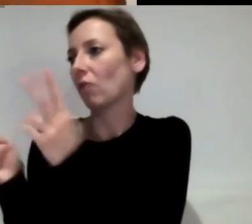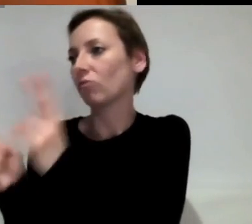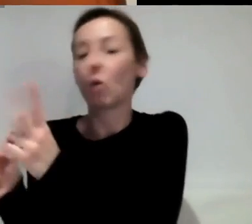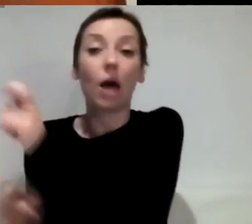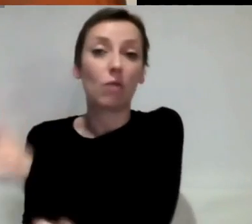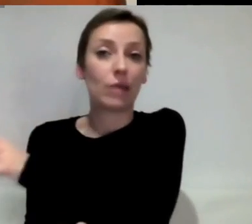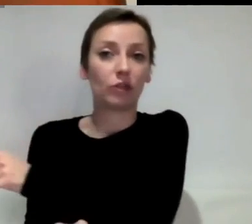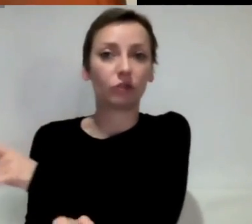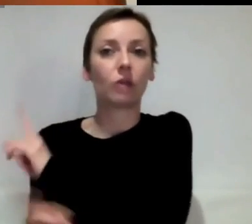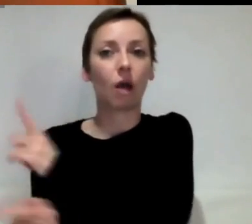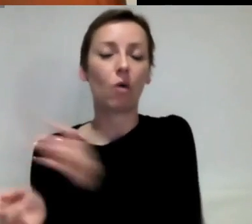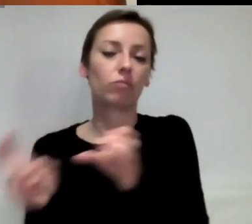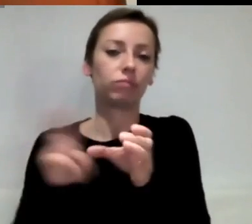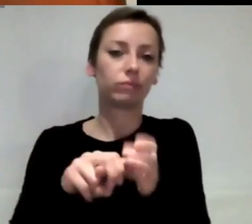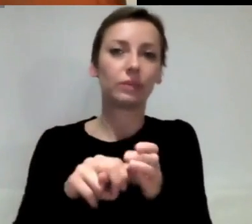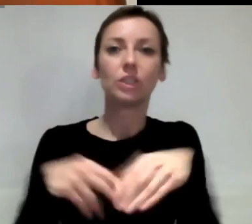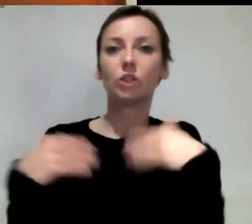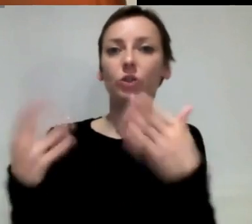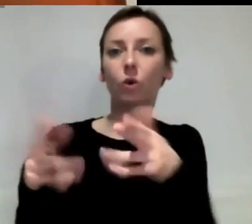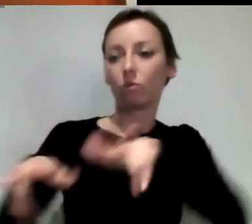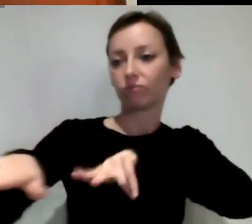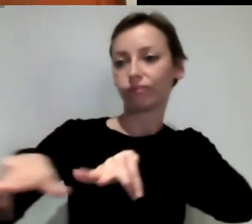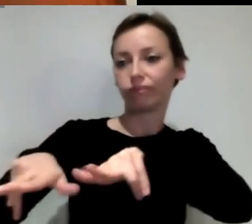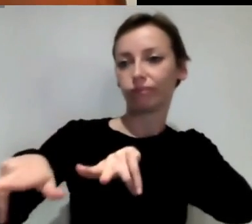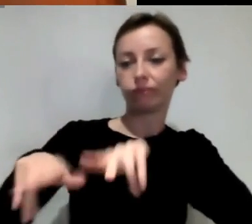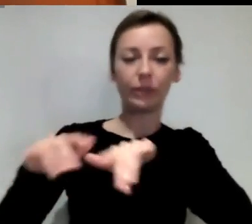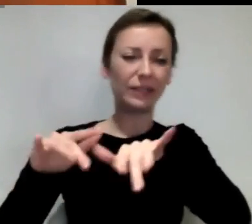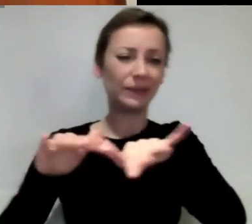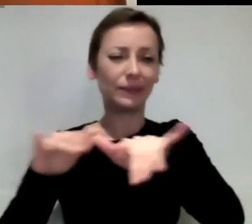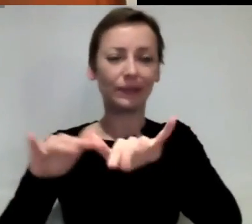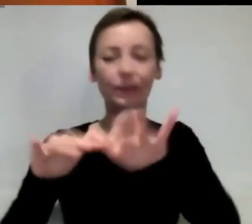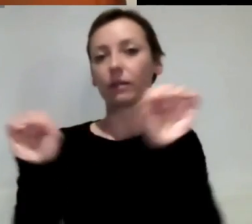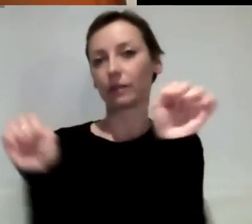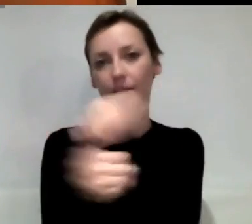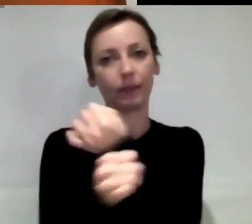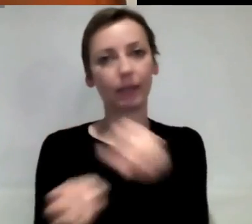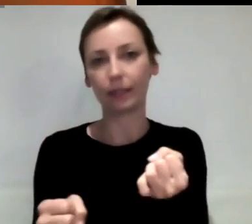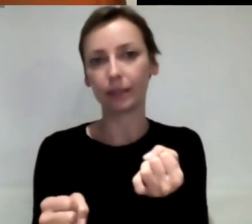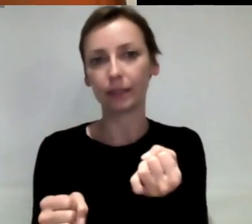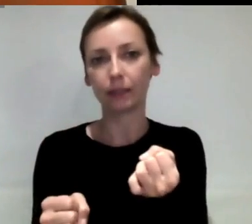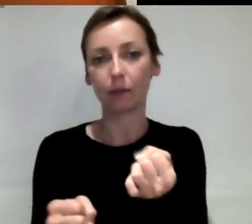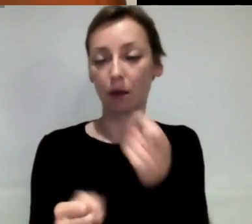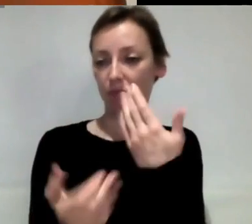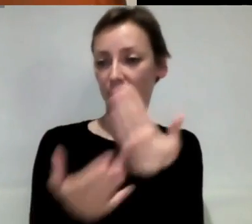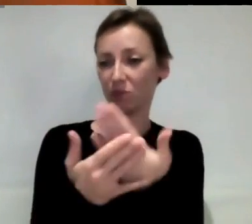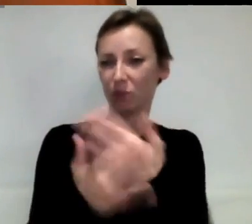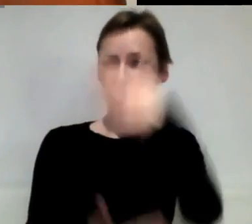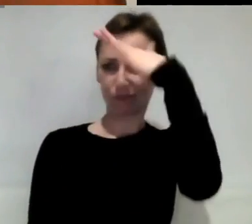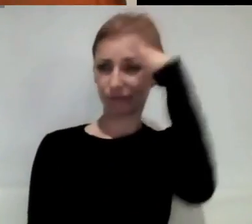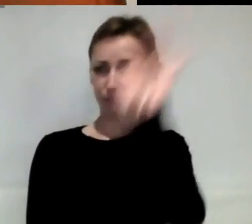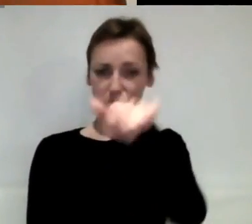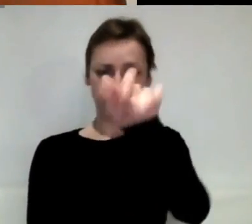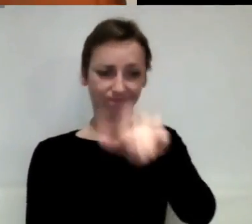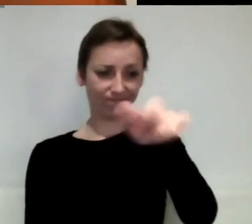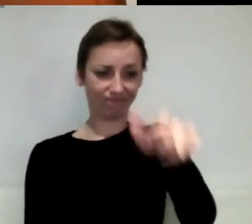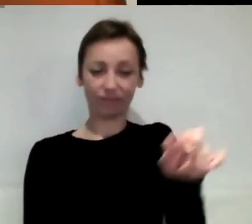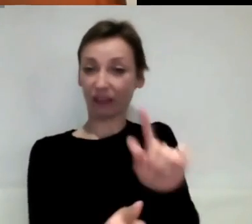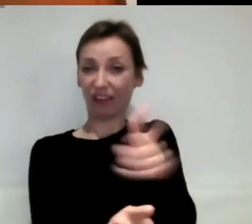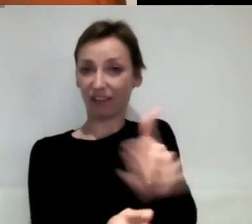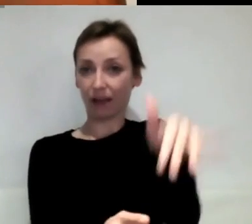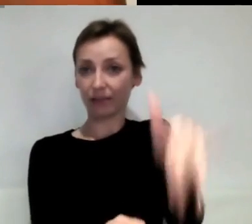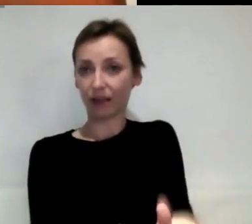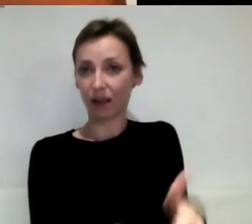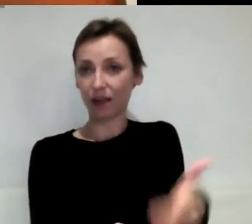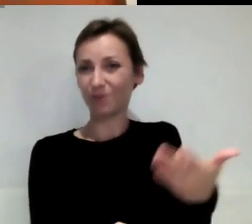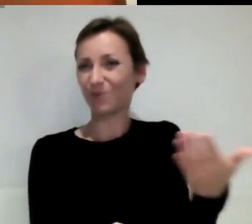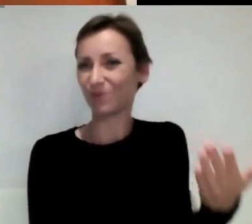was wäre denn, wenn keine ExpertInnen da wären? Weil dann würden die BürgerInnen mit dem Wissen, Halbwissen,